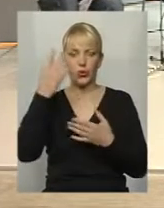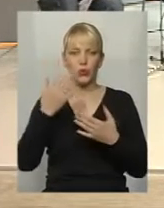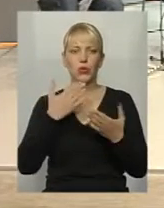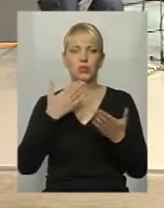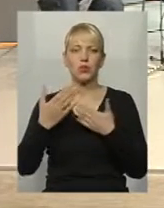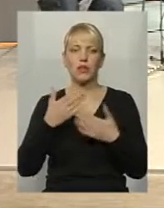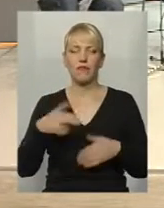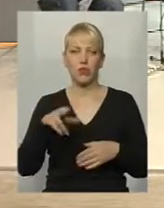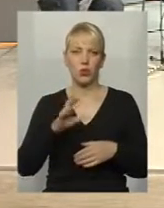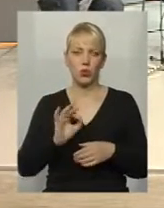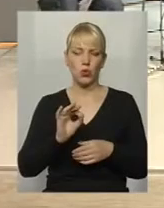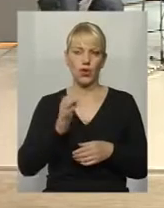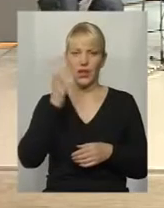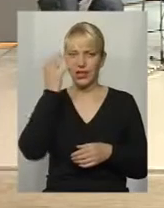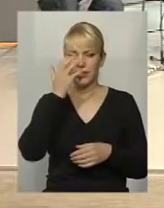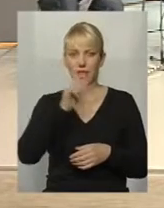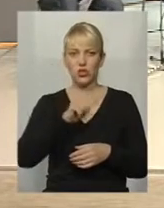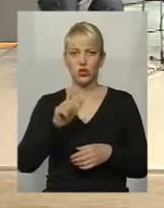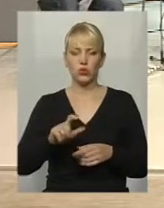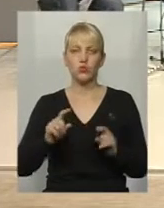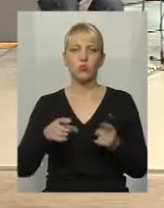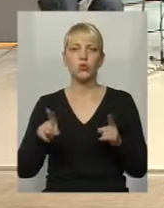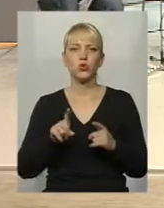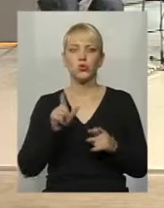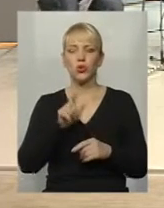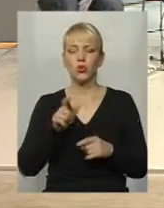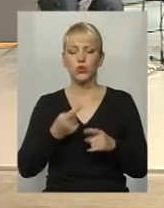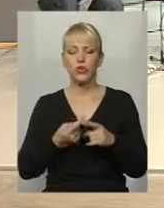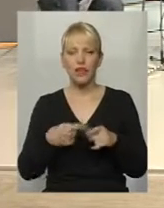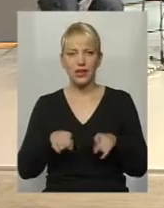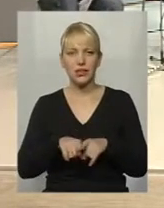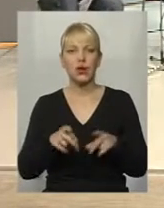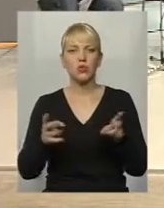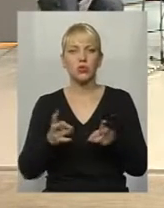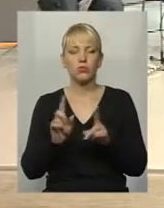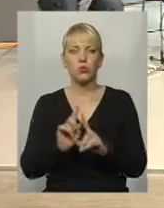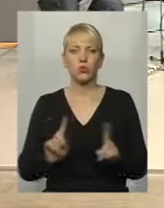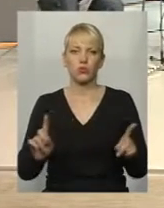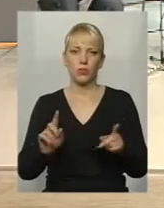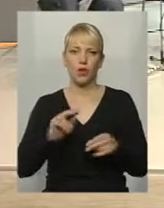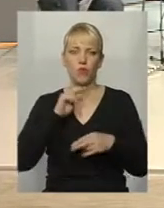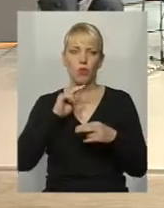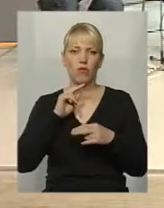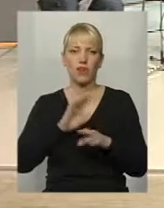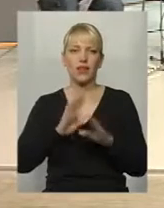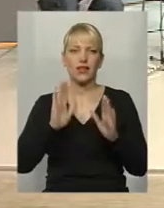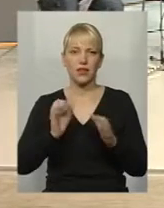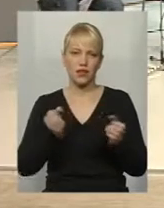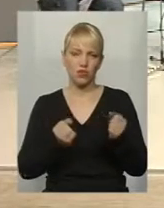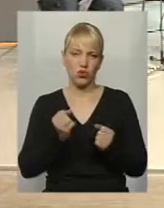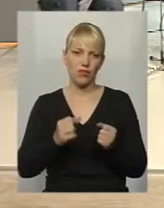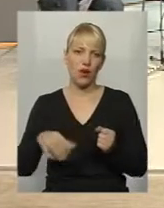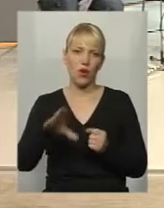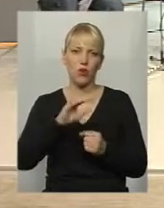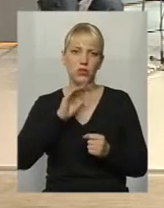до незрячих ось. Тому що ці люди потребують особливої уваги, і не тільки водіїв, а й усіх наших